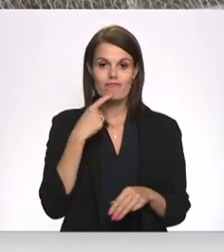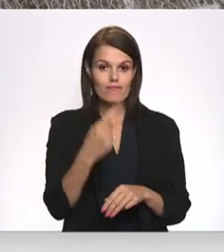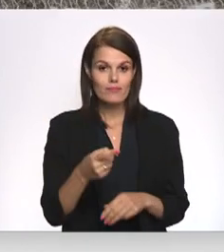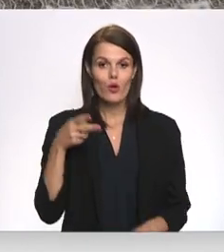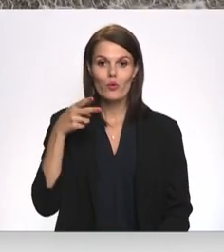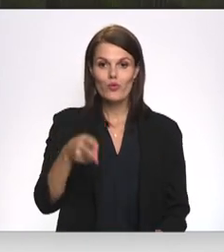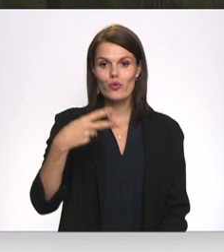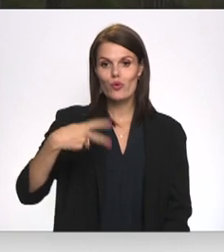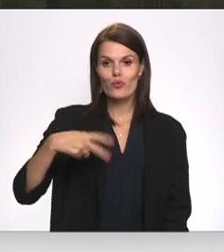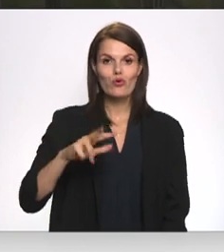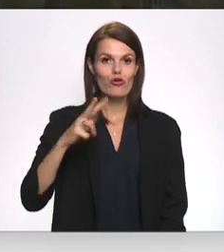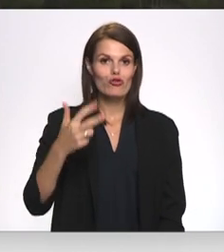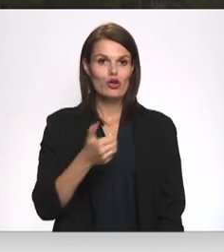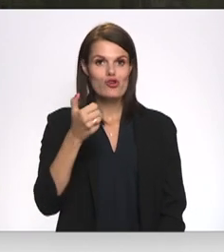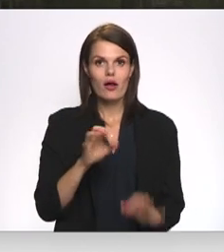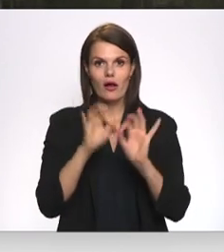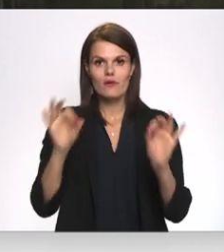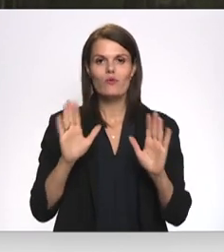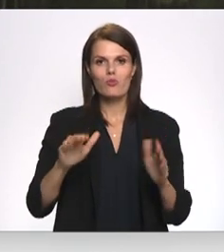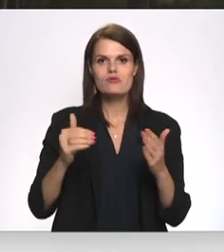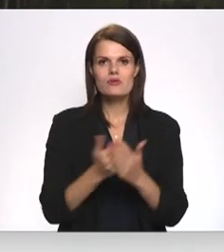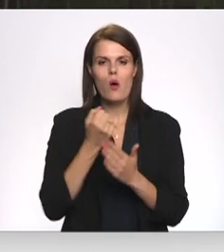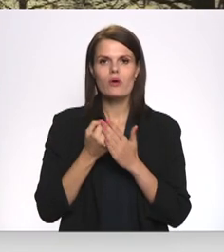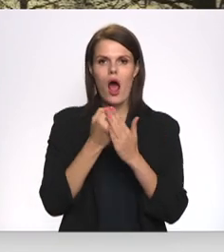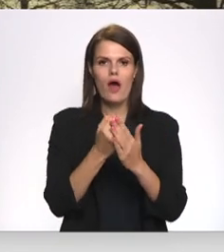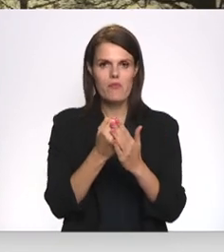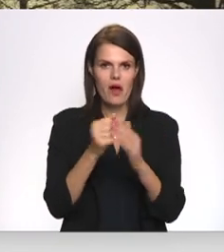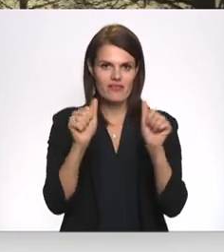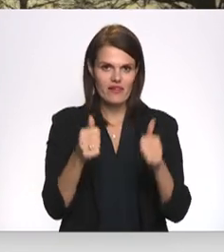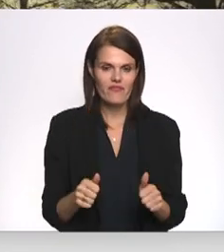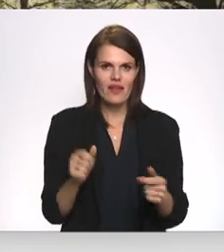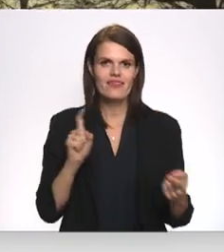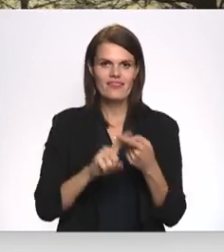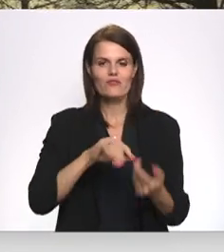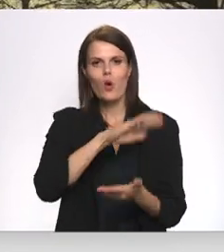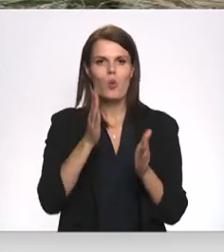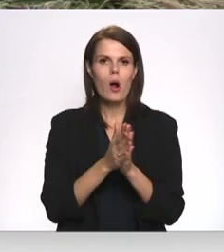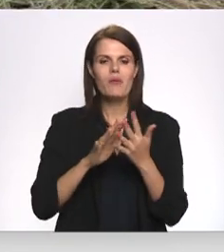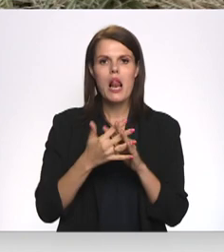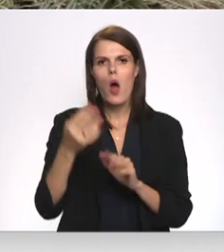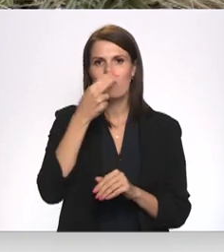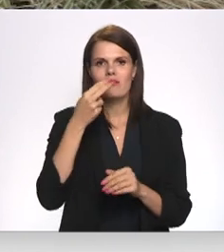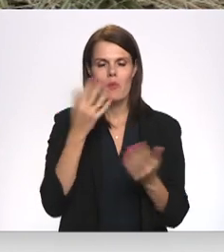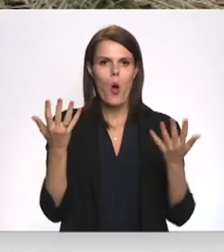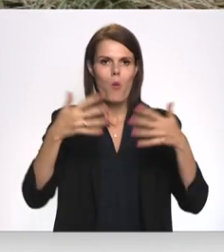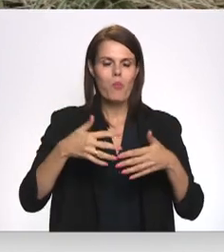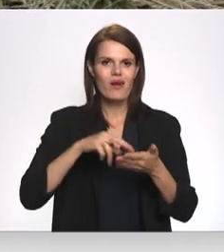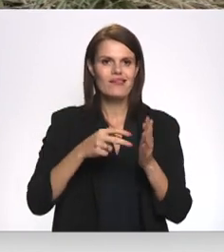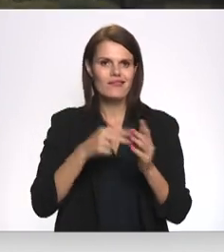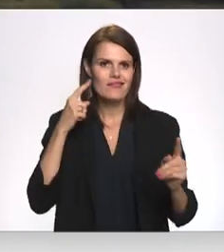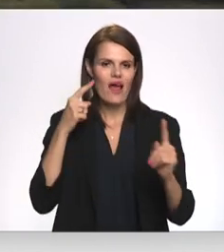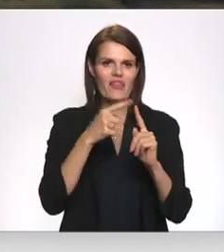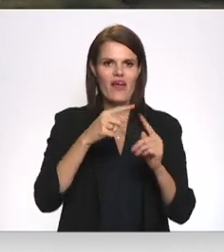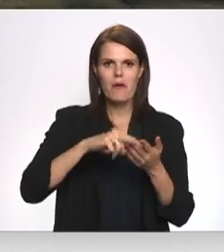ka no 2023. gada tiks ieviesti jauni atbalsta pasākumi saskaņā ar kopējās lauksēmniecības politikas strateģisko